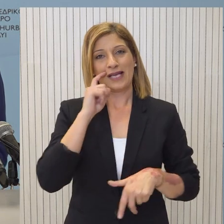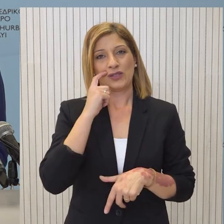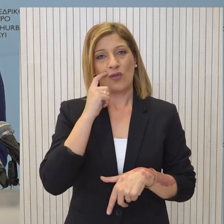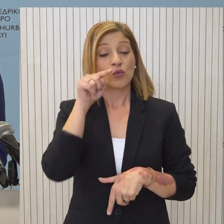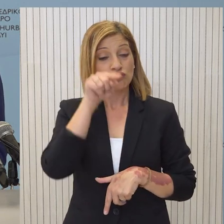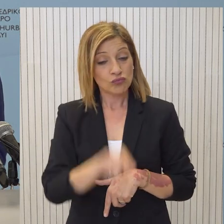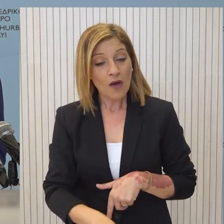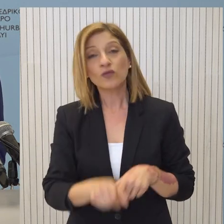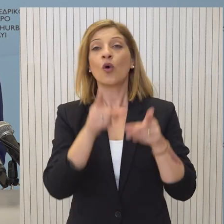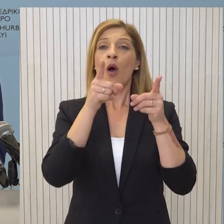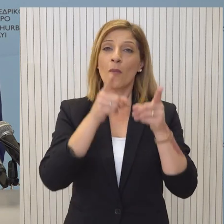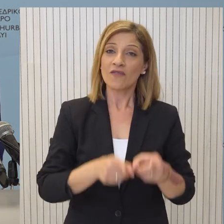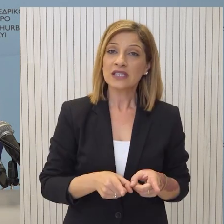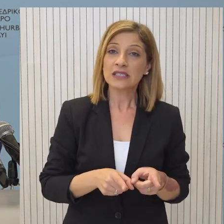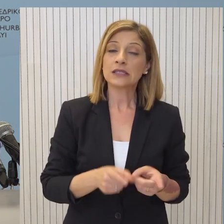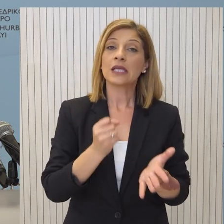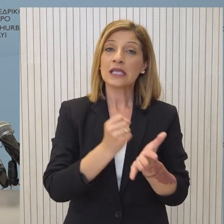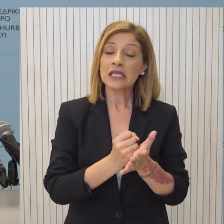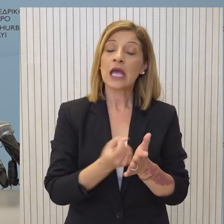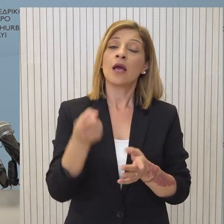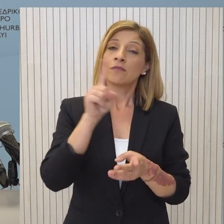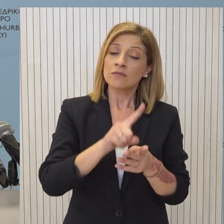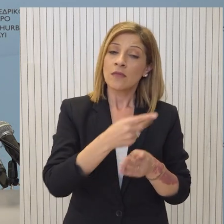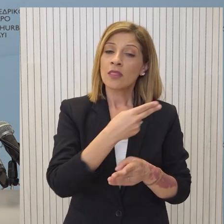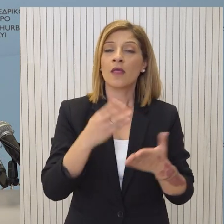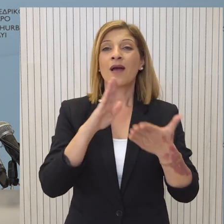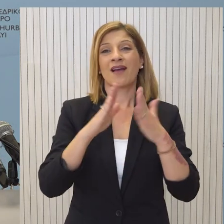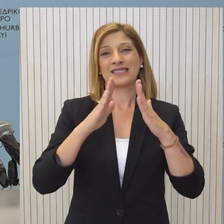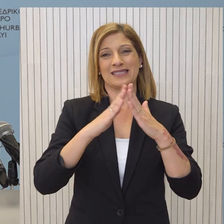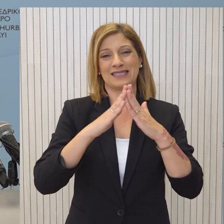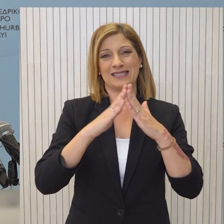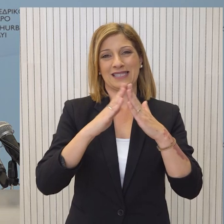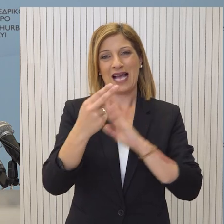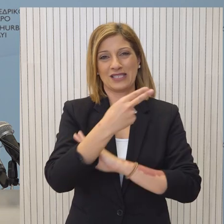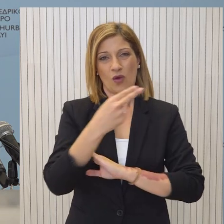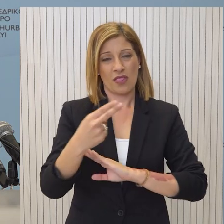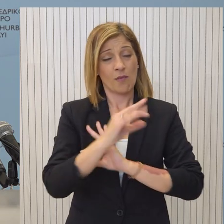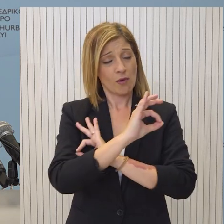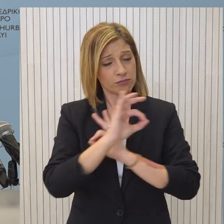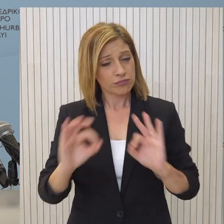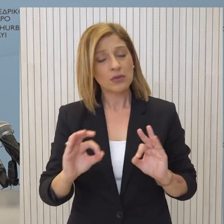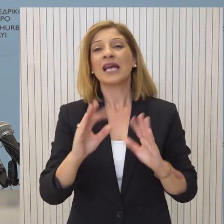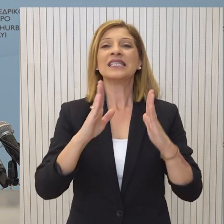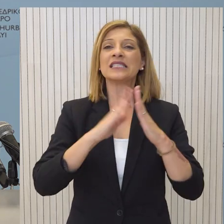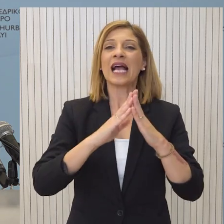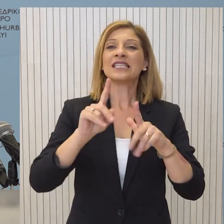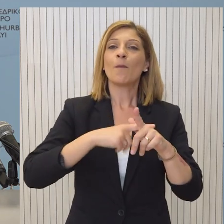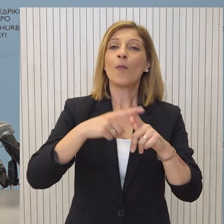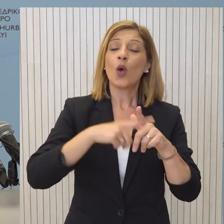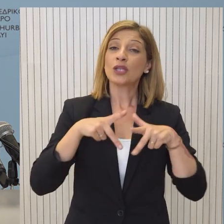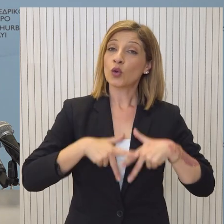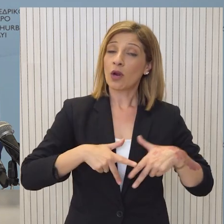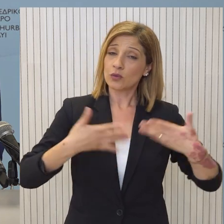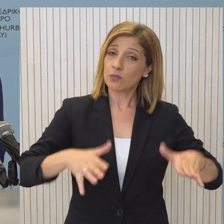ότι με την ίδια ακριβώς αποφασιστικότητα, έχει τροχοδρομηθεί η αντιμετώπιση του στεγαστικού, με την ολοκληρωμένη στεγαστική πολιτική του κράτους να έχει ήδη